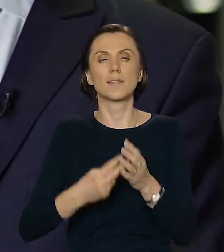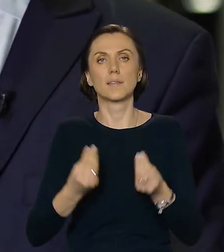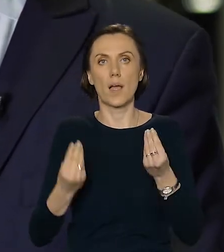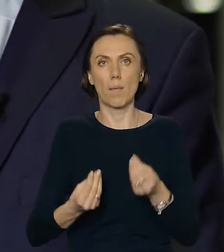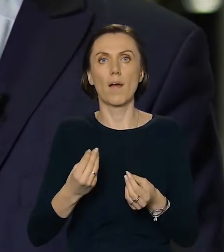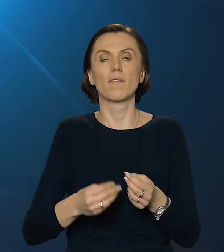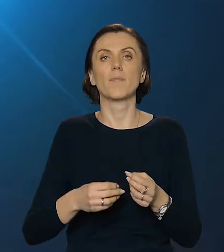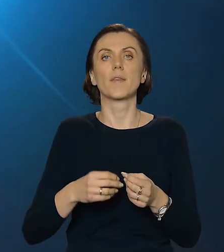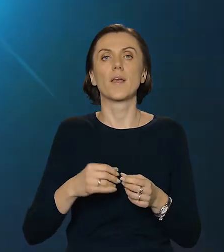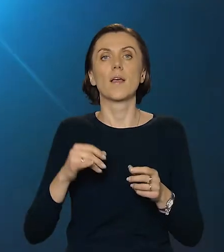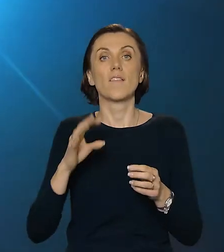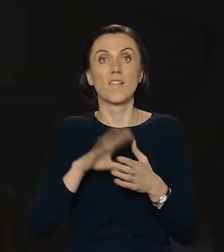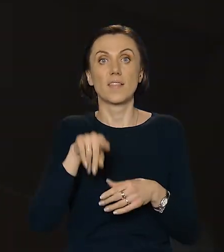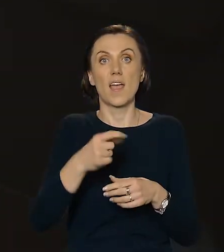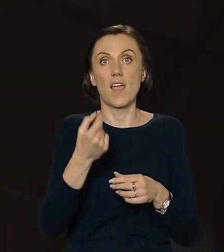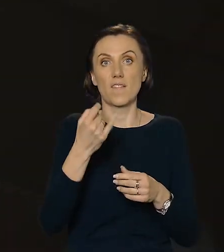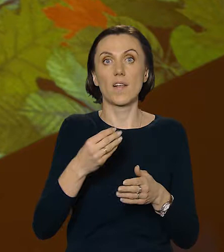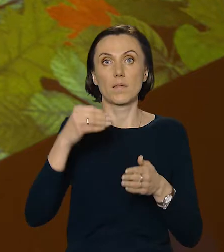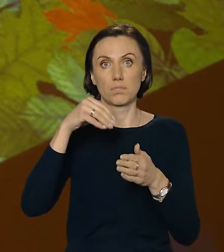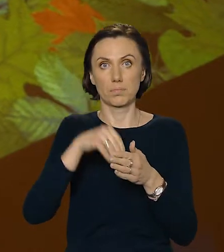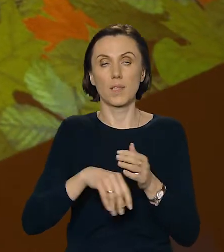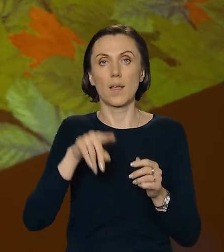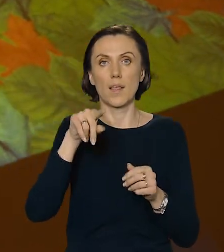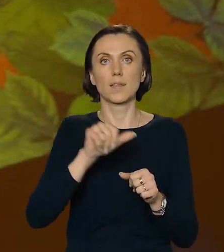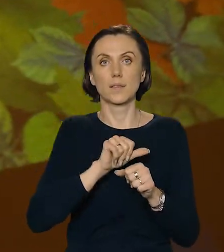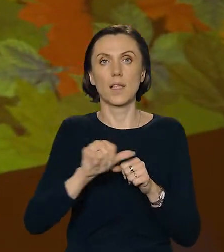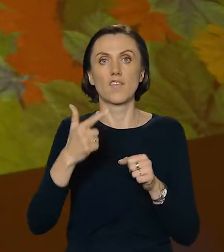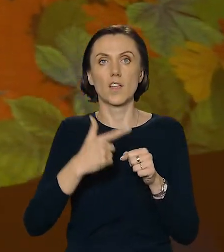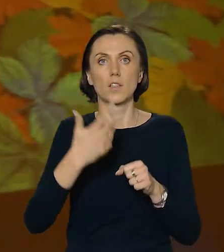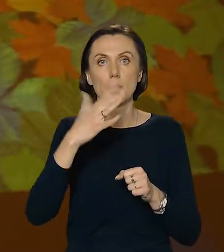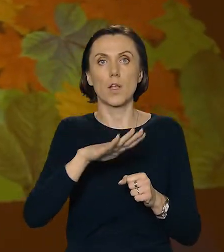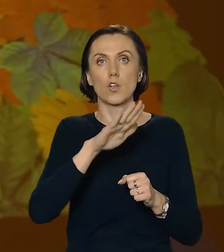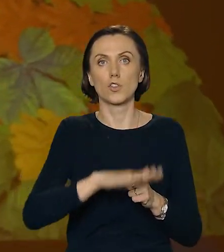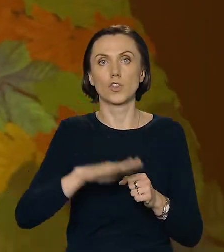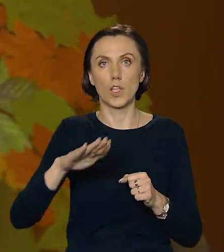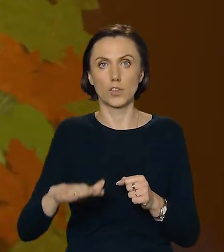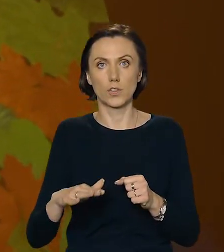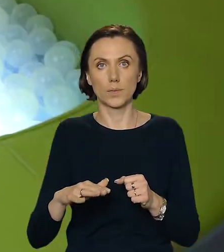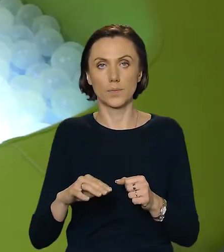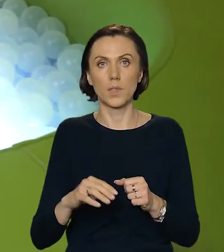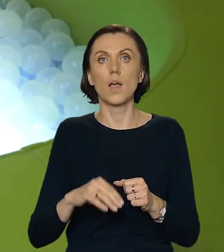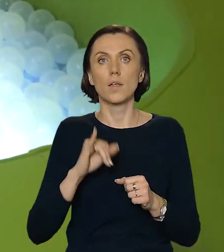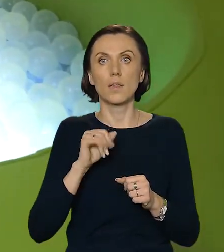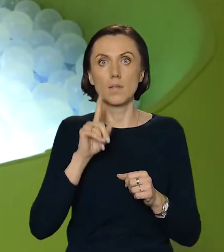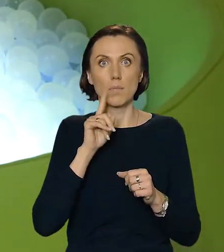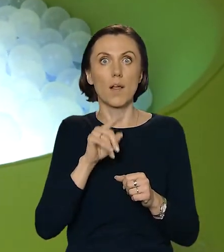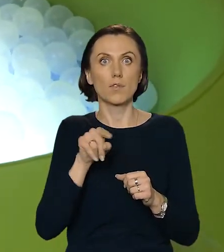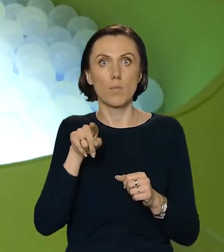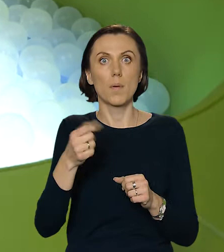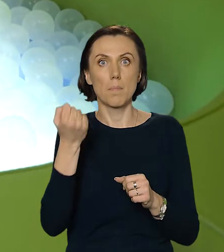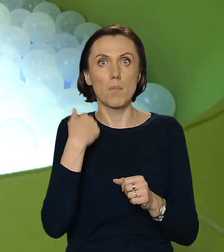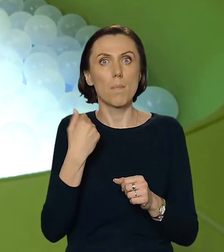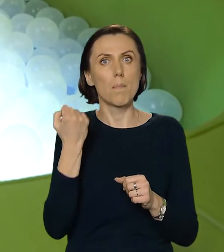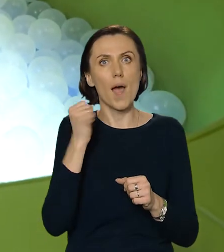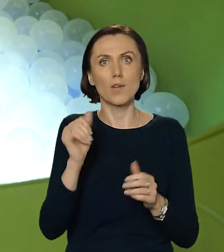wyposażyć magiczny dywan. W tej chwili żłobek posiada możliwość przebywania 25 dziedziaków. I o tym, jak bardzo